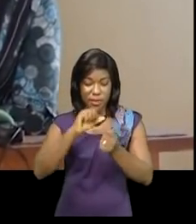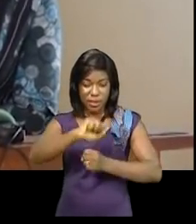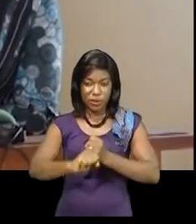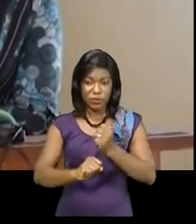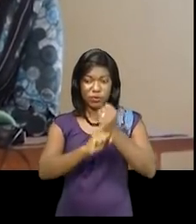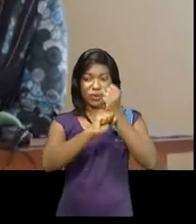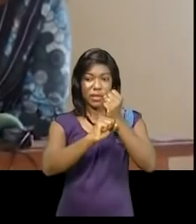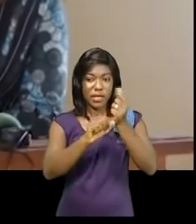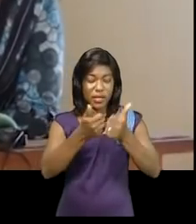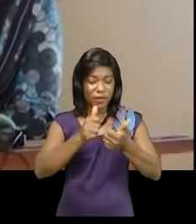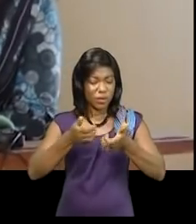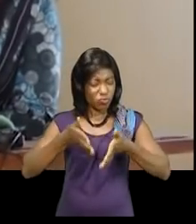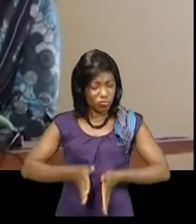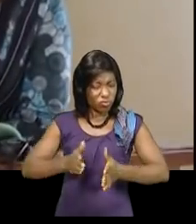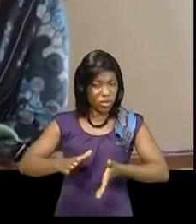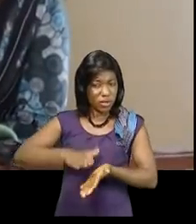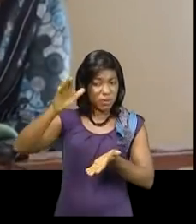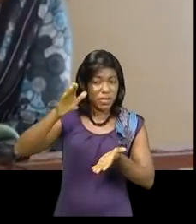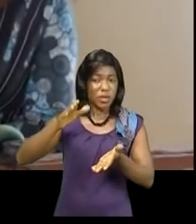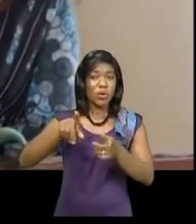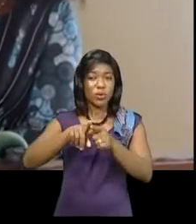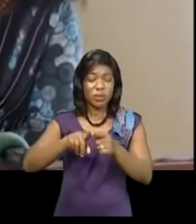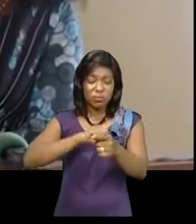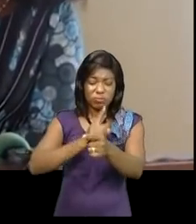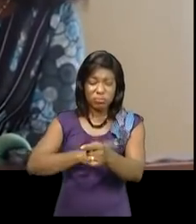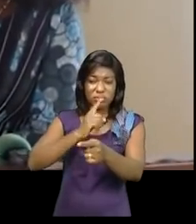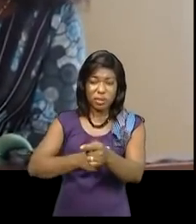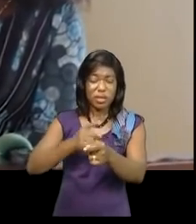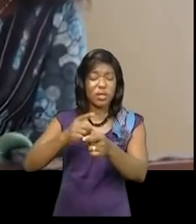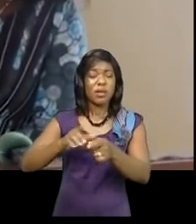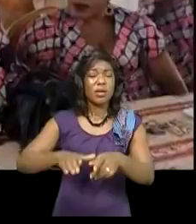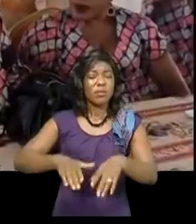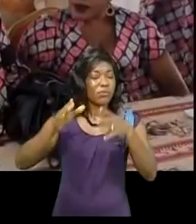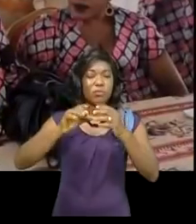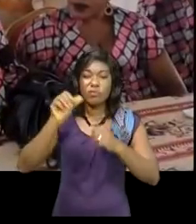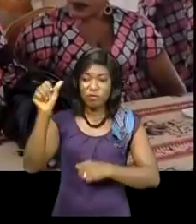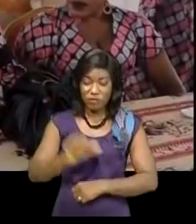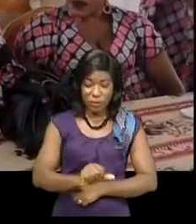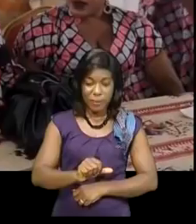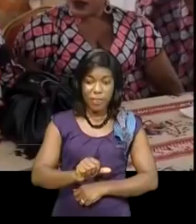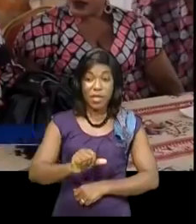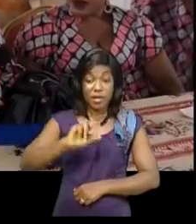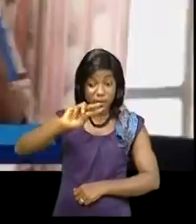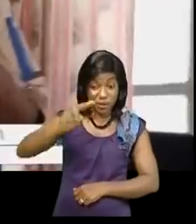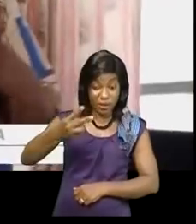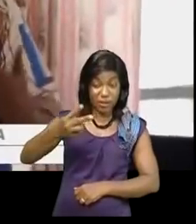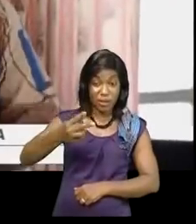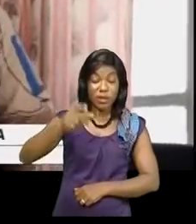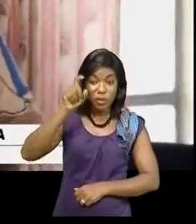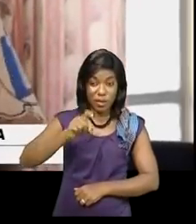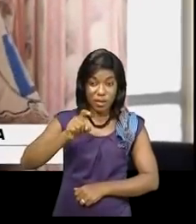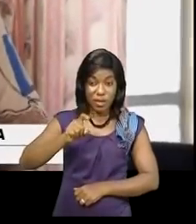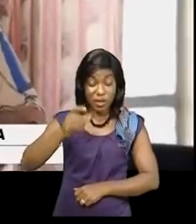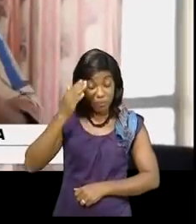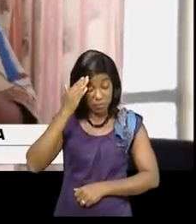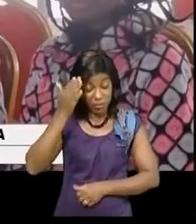'éviter beaucoup d'enfants et trop de grossesses sinon bien espacer les différentes grossesses et la seconde pense qu'avoir beaucoup d'enfants